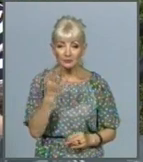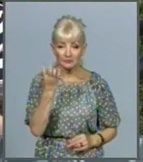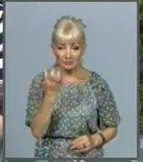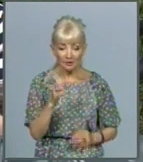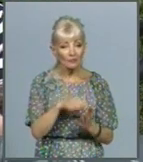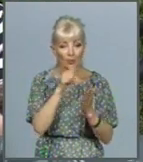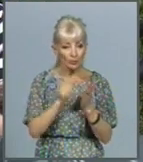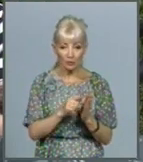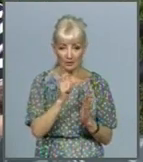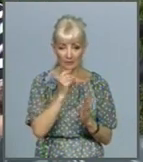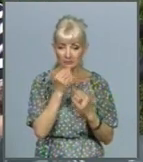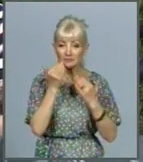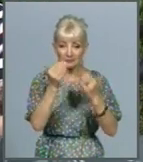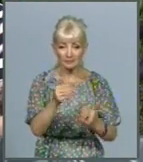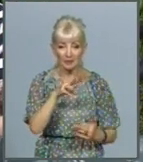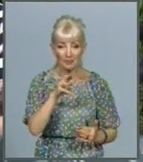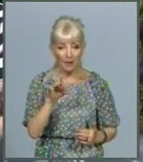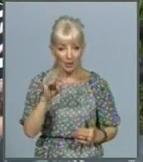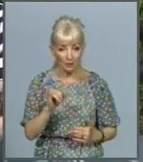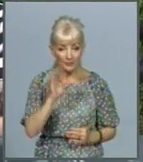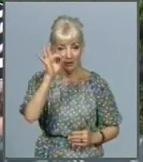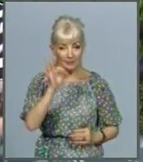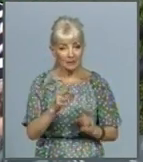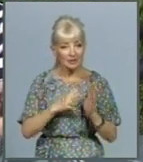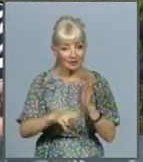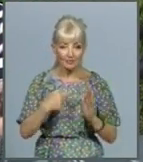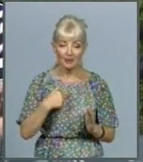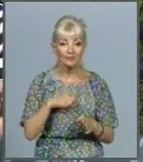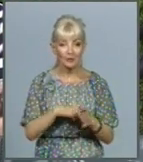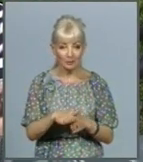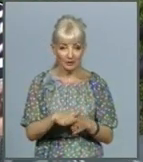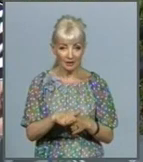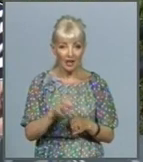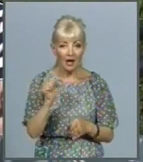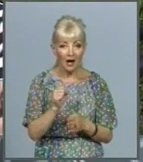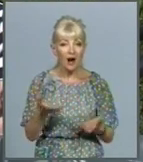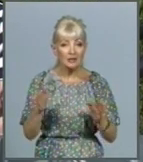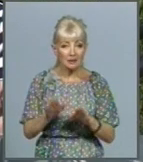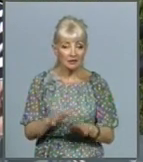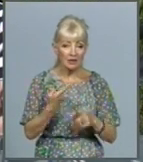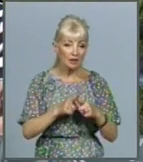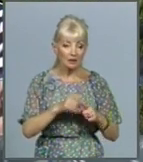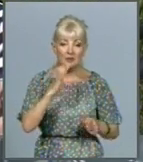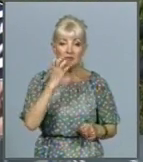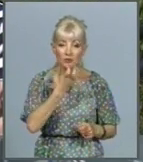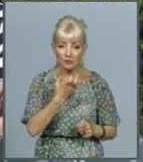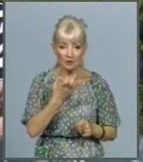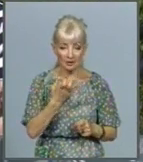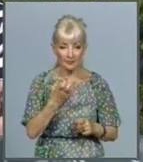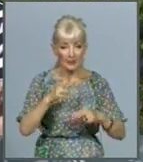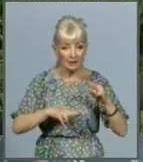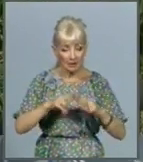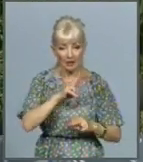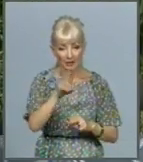Процентів 70 ми виповнили, а інші – це серйозні об'єкти, які ми на цей рік